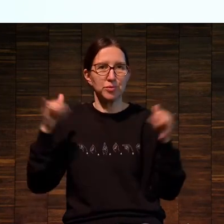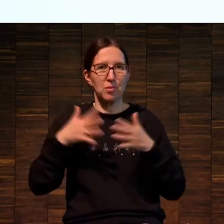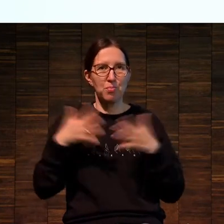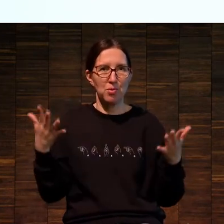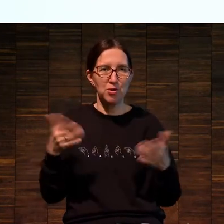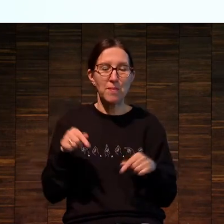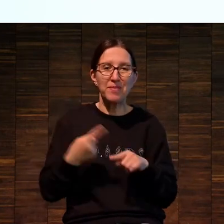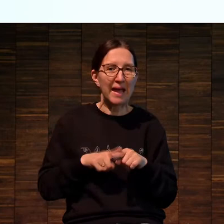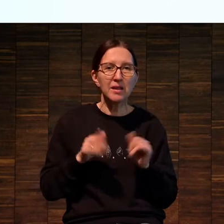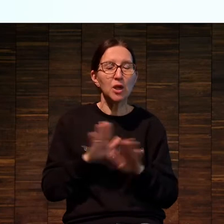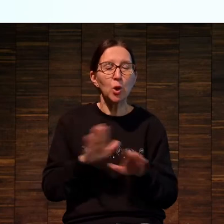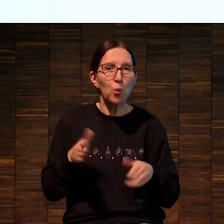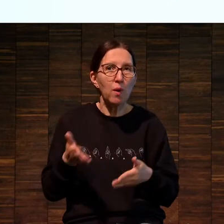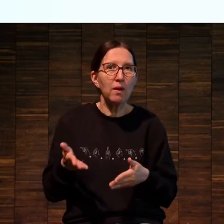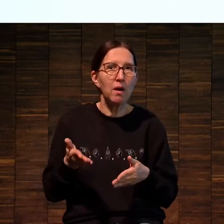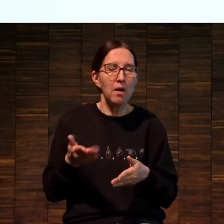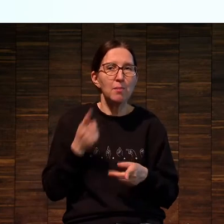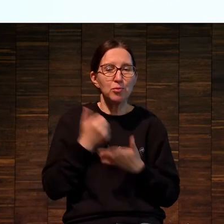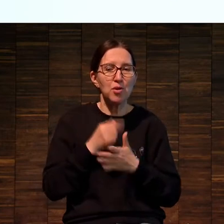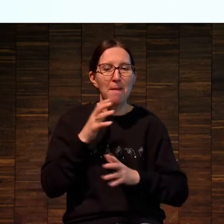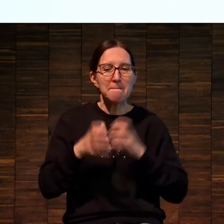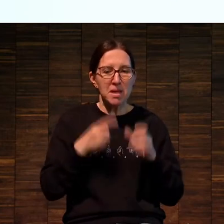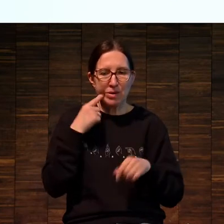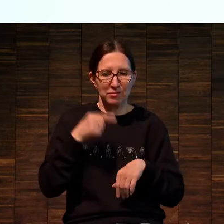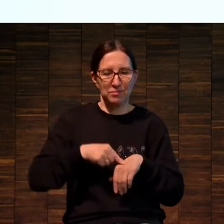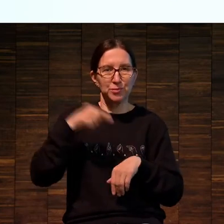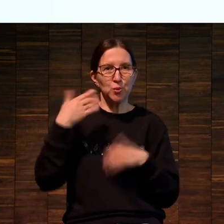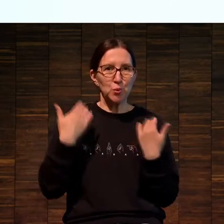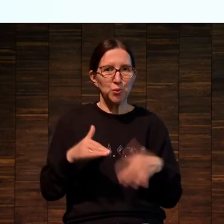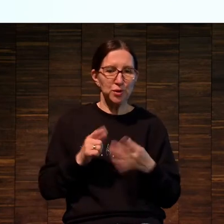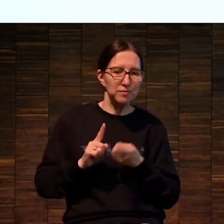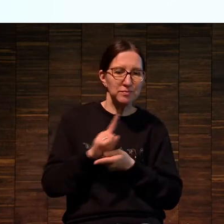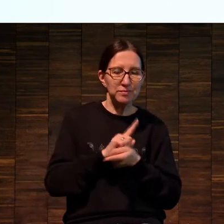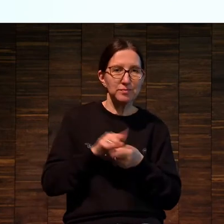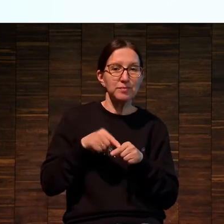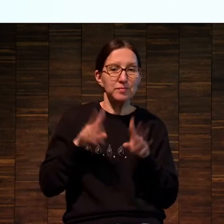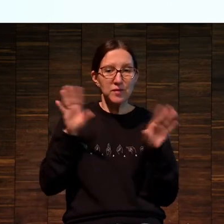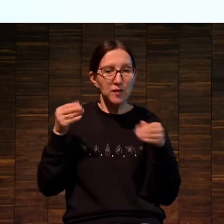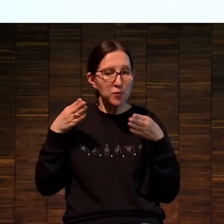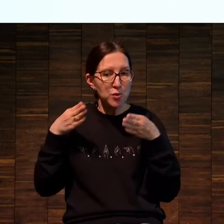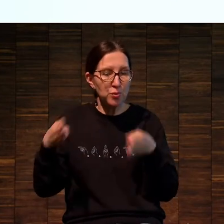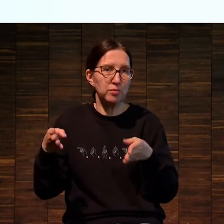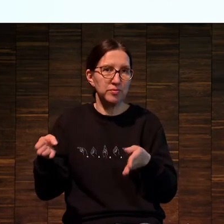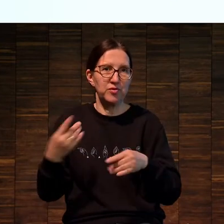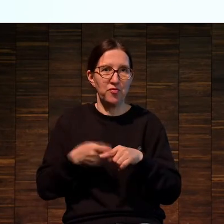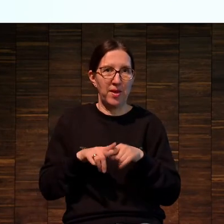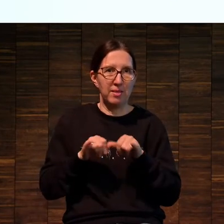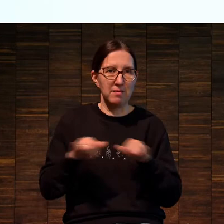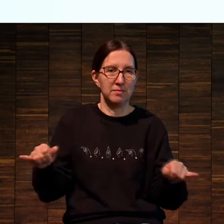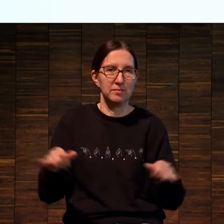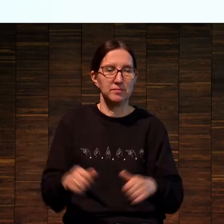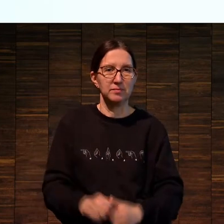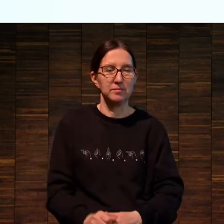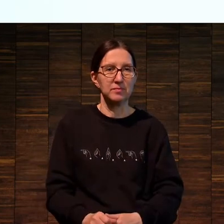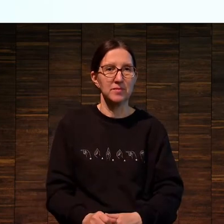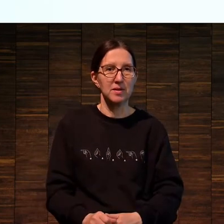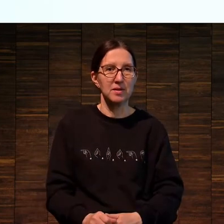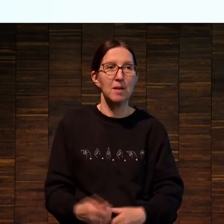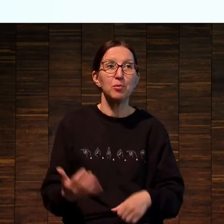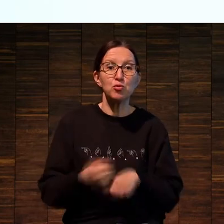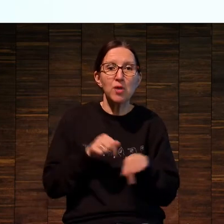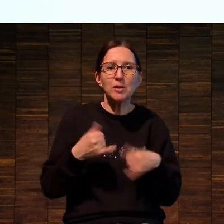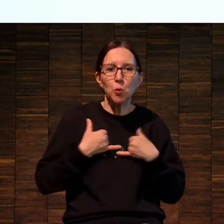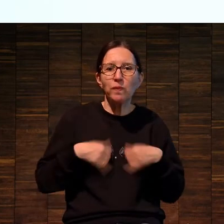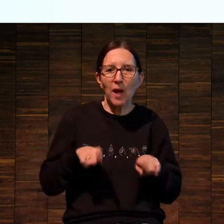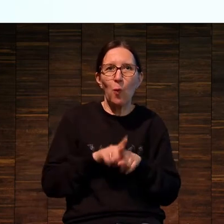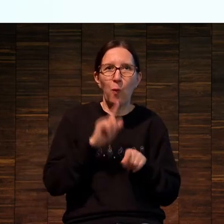что это не только... Ну как бы мир почувствовал, что вот в этом все. То есть год он